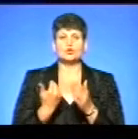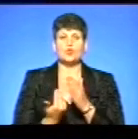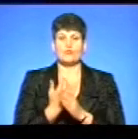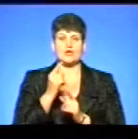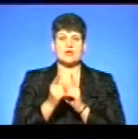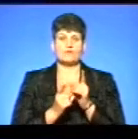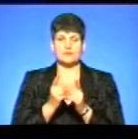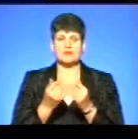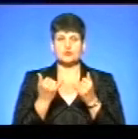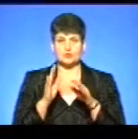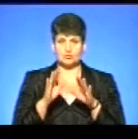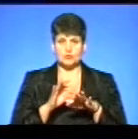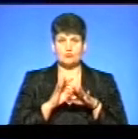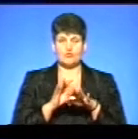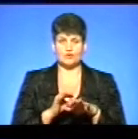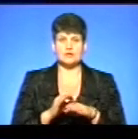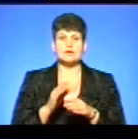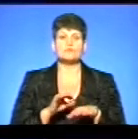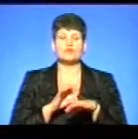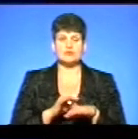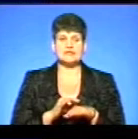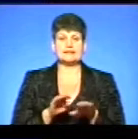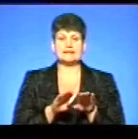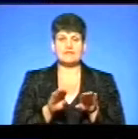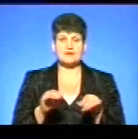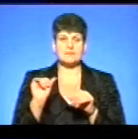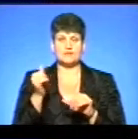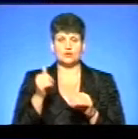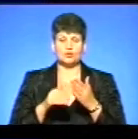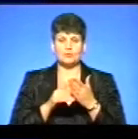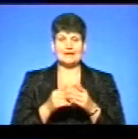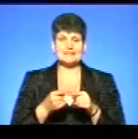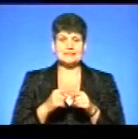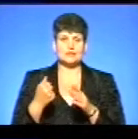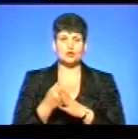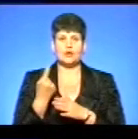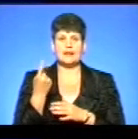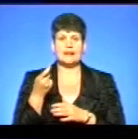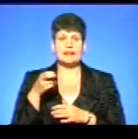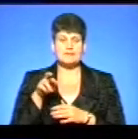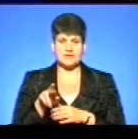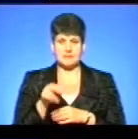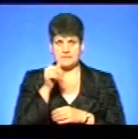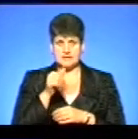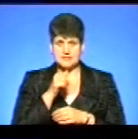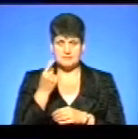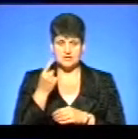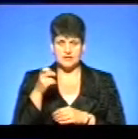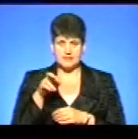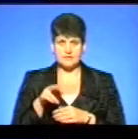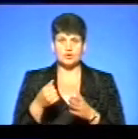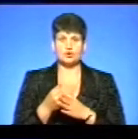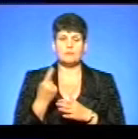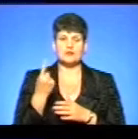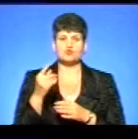яка сьогодні буде проводитися і проводиться на рівні первинної допомоги. Перший – це етап, це до липня місяця, 1 липня. Другий етап – до 1